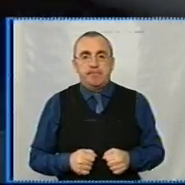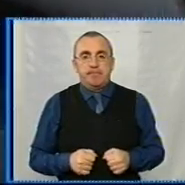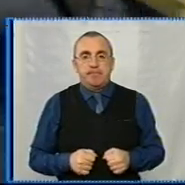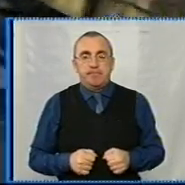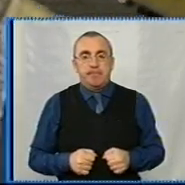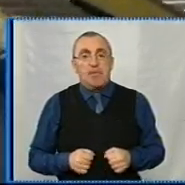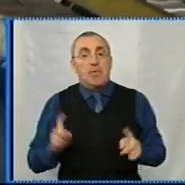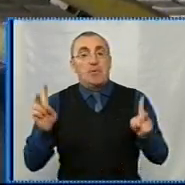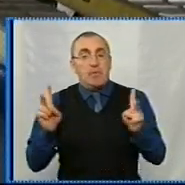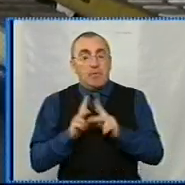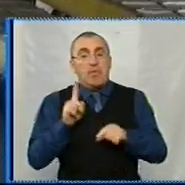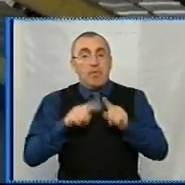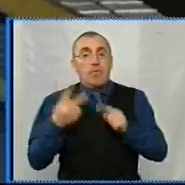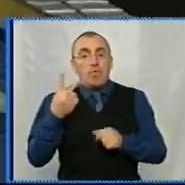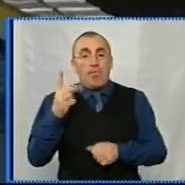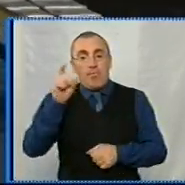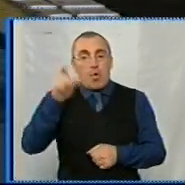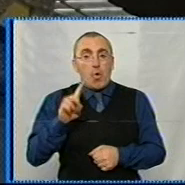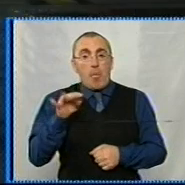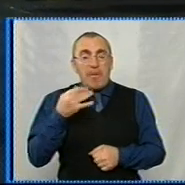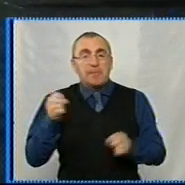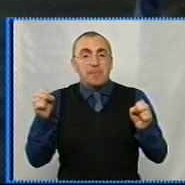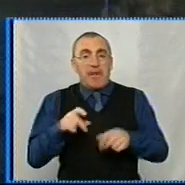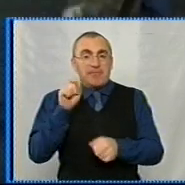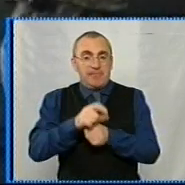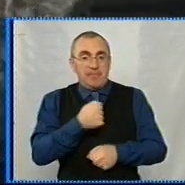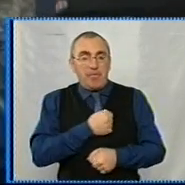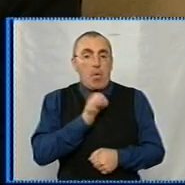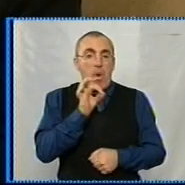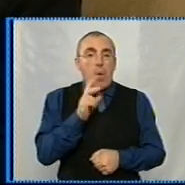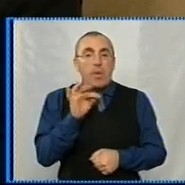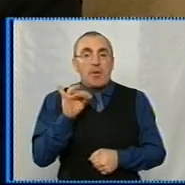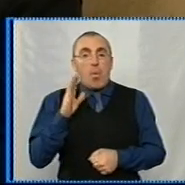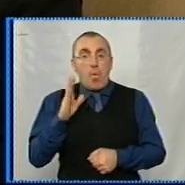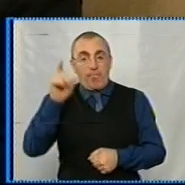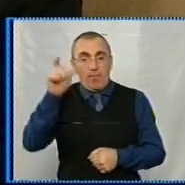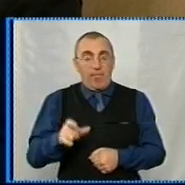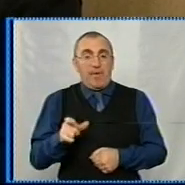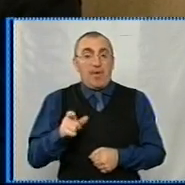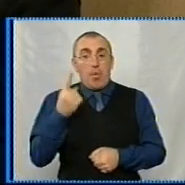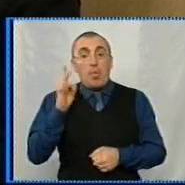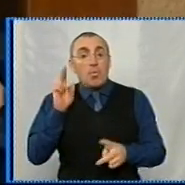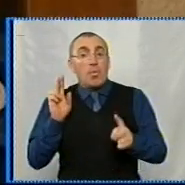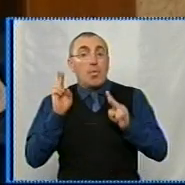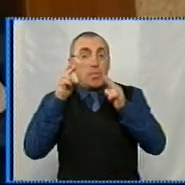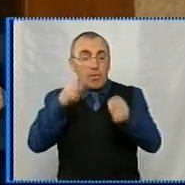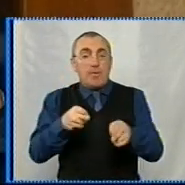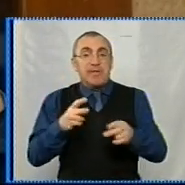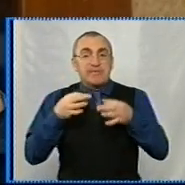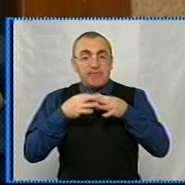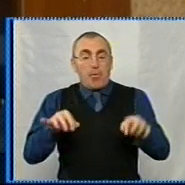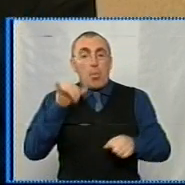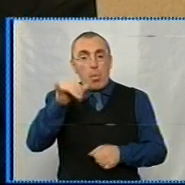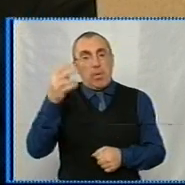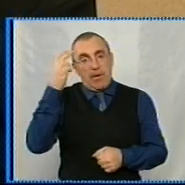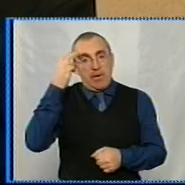Так зустрічають рідні другого кропивницького спецпризначенця Олександра Корінькова. Андрій Дяченко – один з тих, хто їздив зустрічати звільнених у